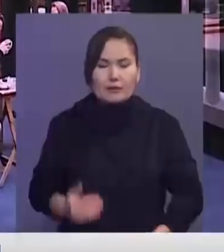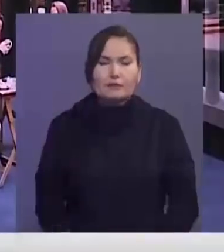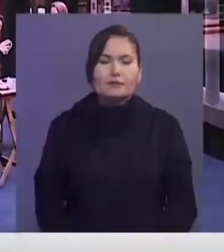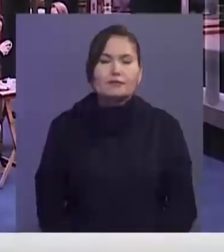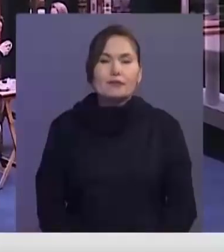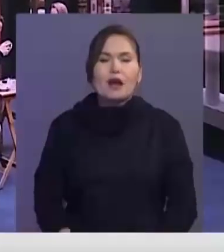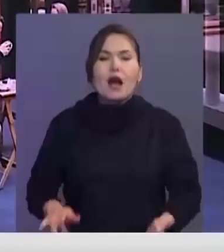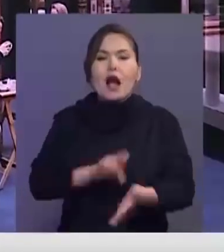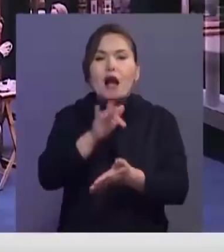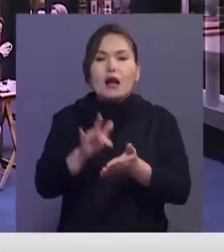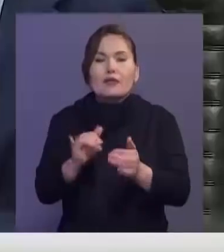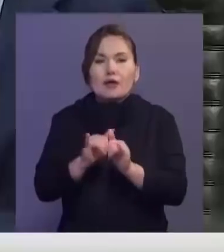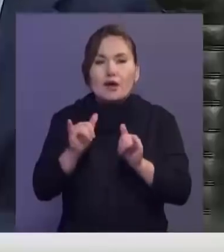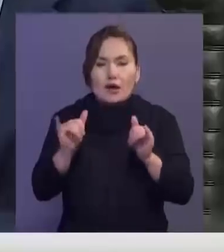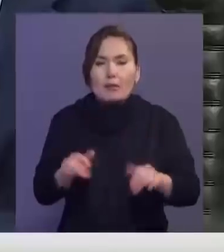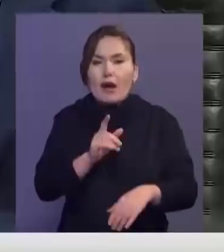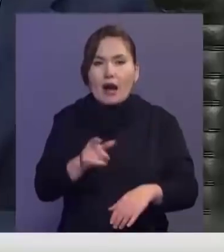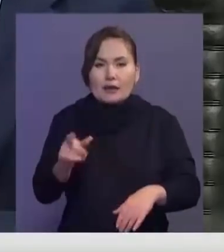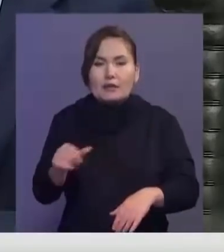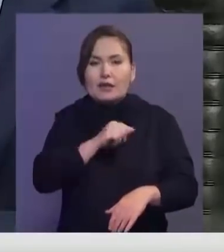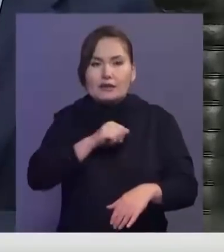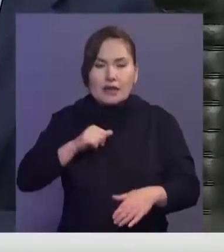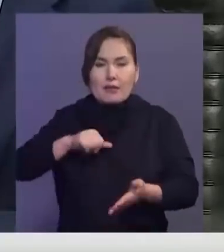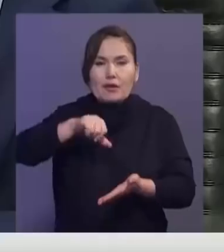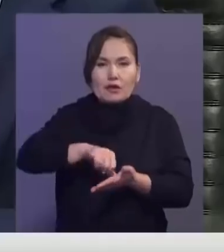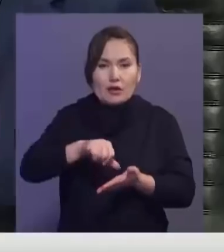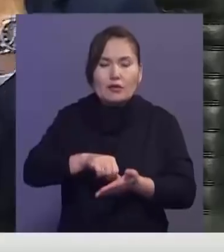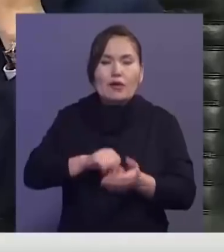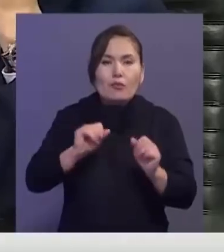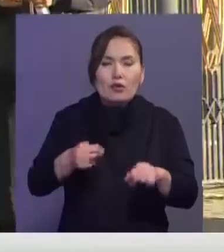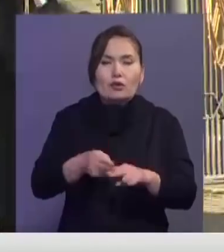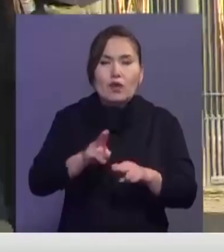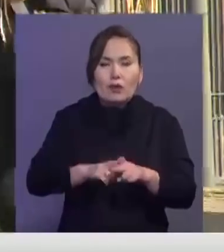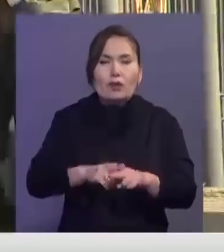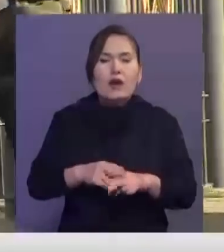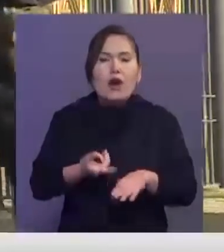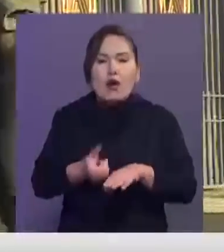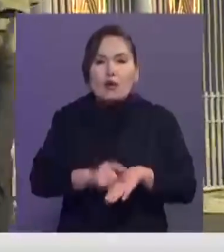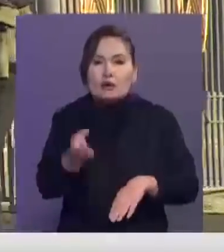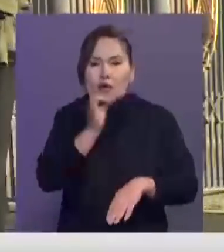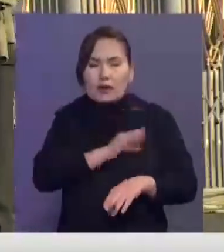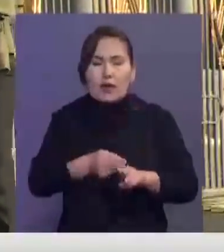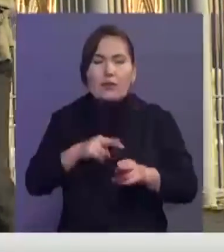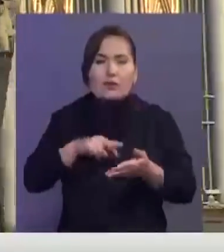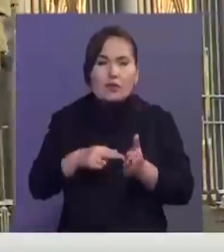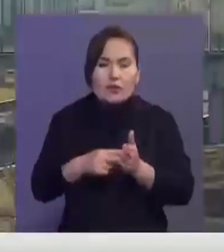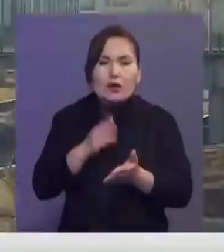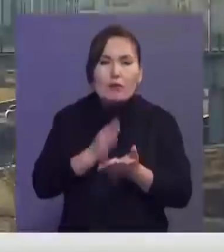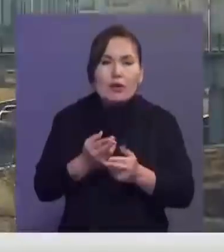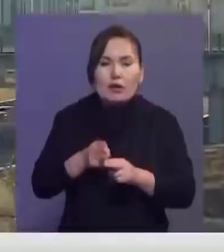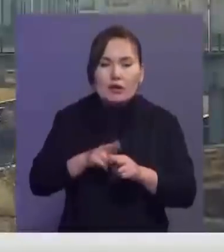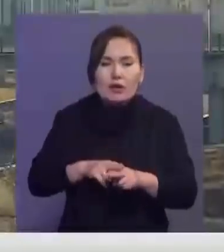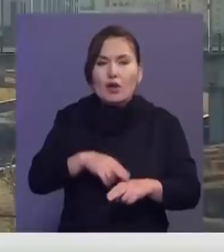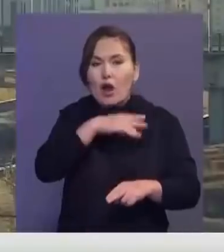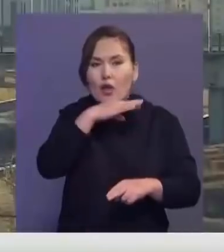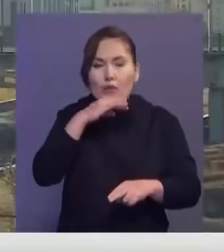Қаланың дамуына енді түрғындарда арыл азалады. Урбанист мамандардың айтығынша мұнда жүйенің тейімділігі зор. Ең алдымен жоспарылау барысында көпшіліктің